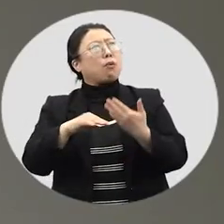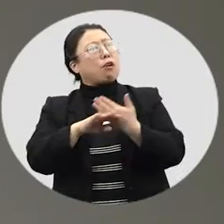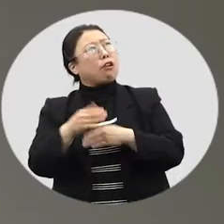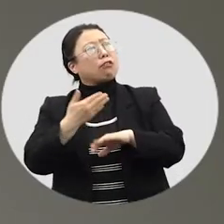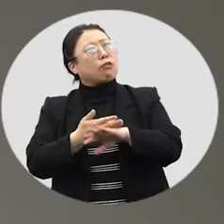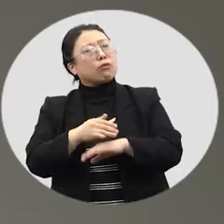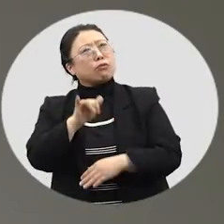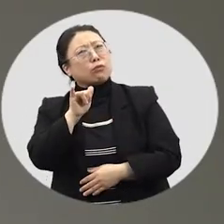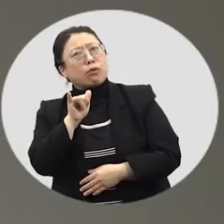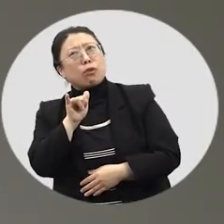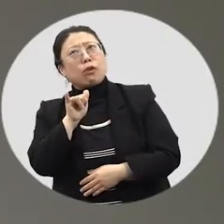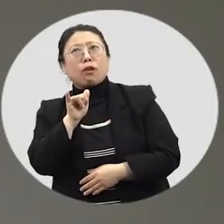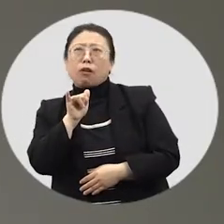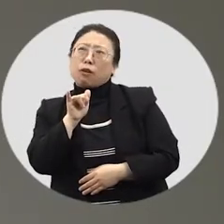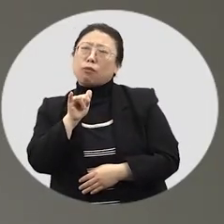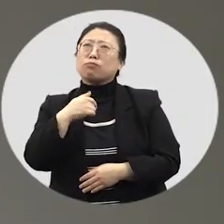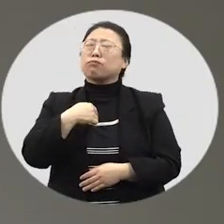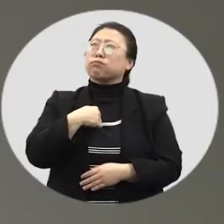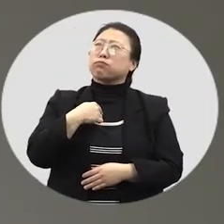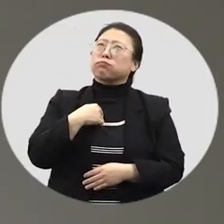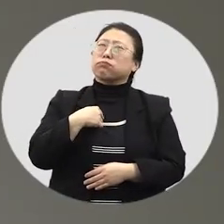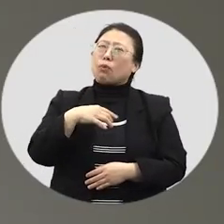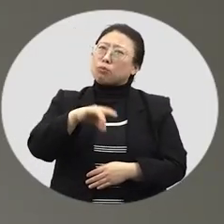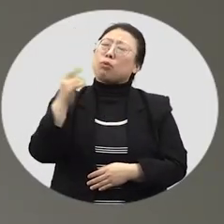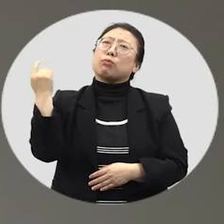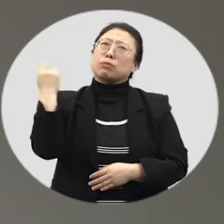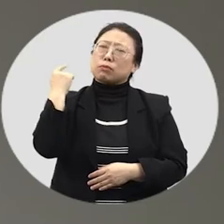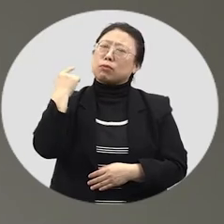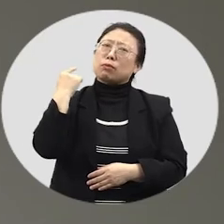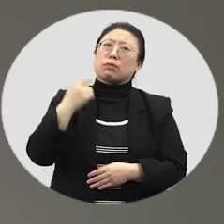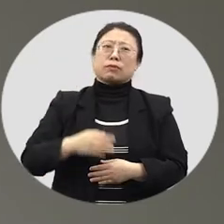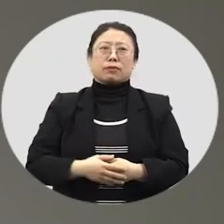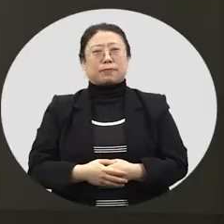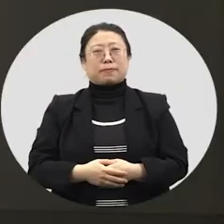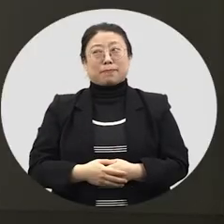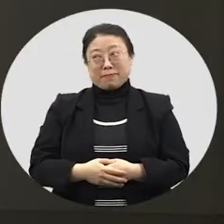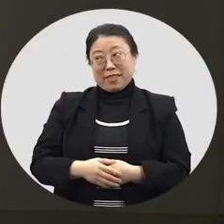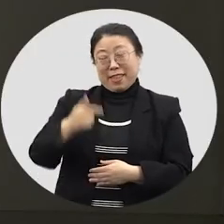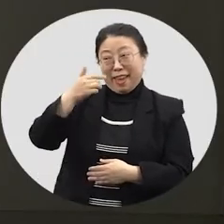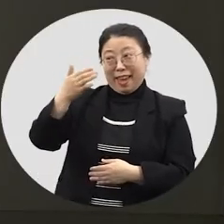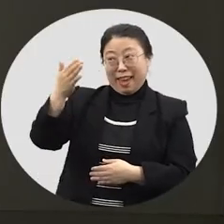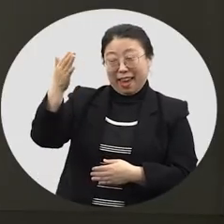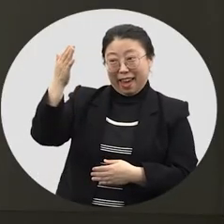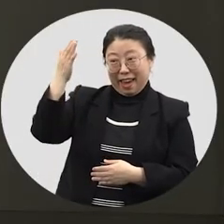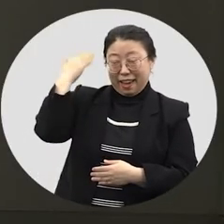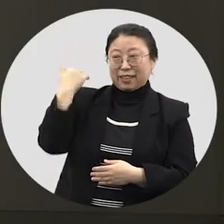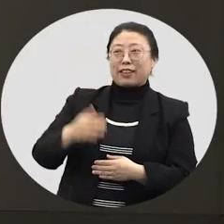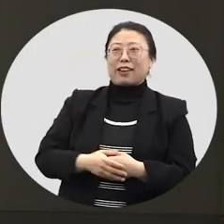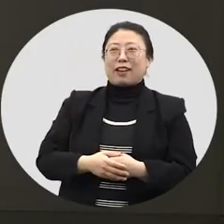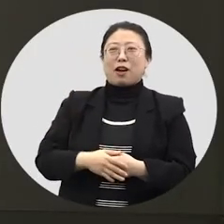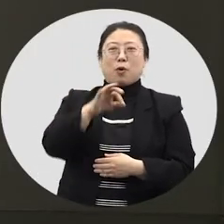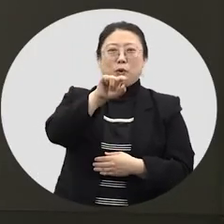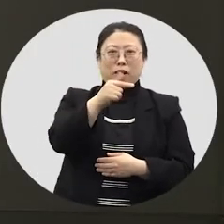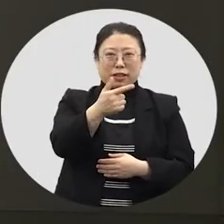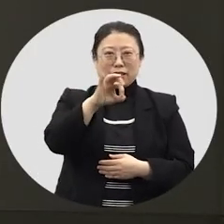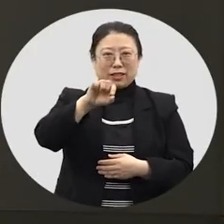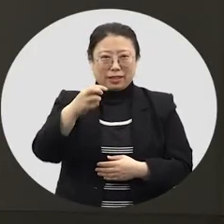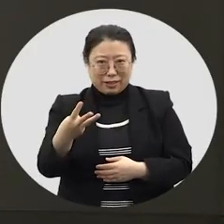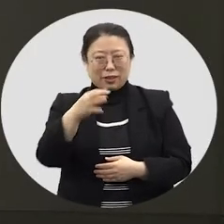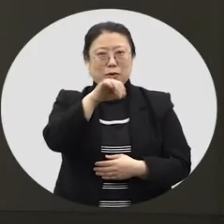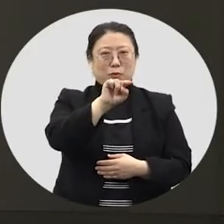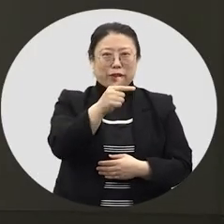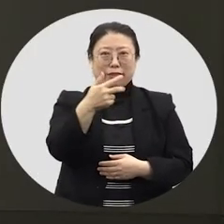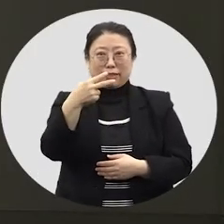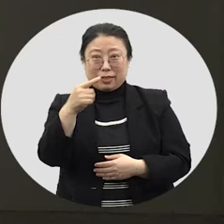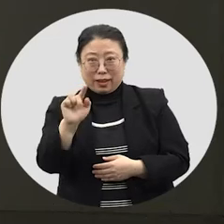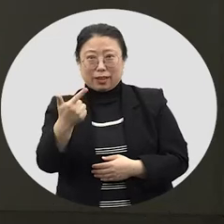이름 말고 다른 게 있다고요? 저는 그런 말은 처음 들어요. 옛날에는 설날을 원일, 원단,